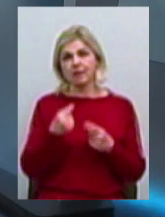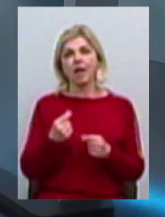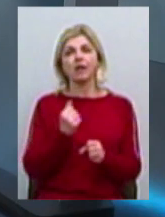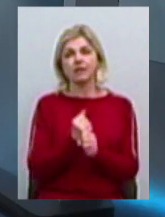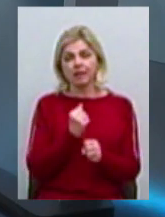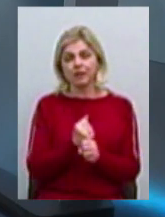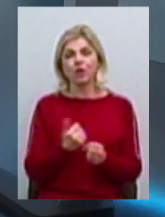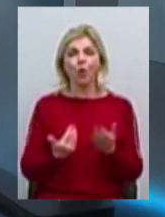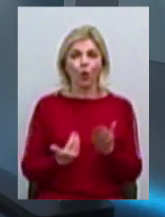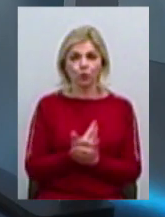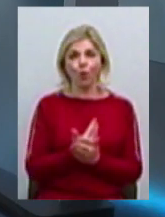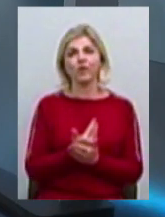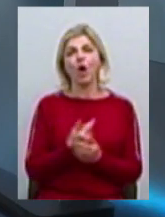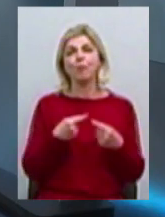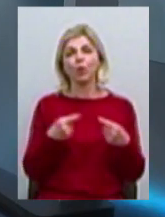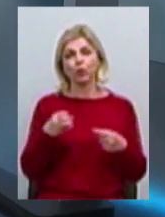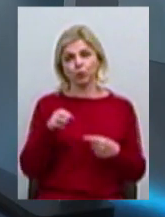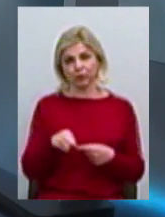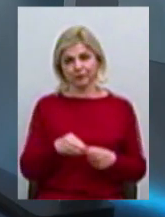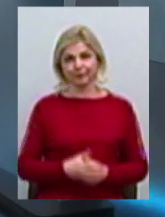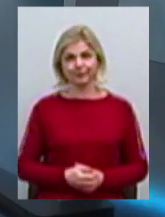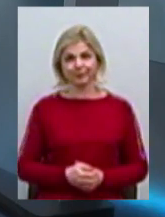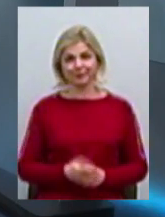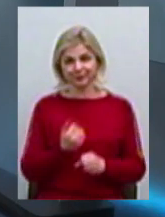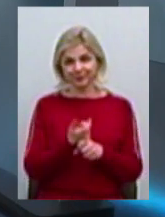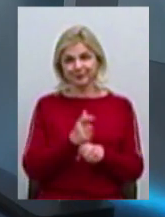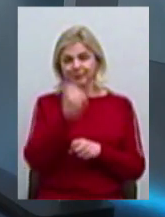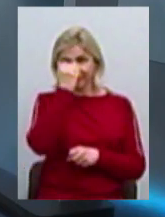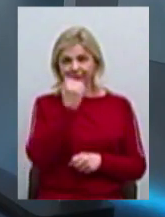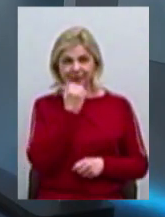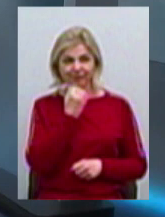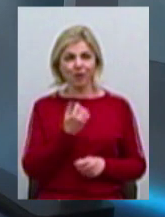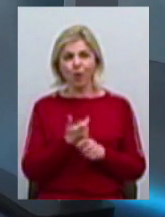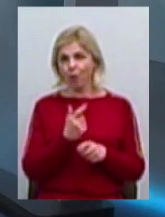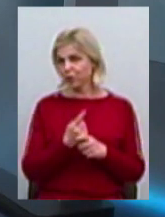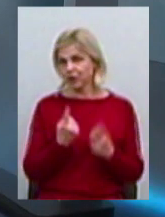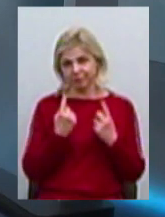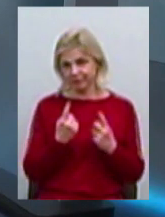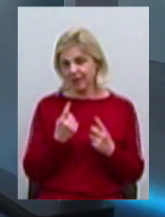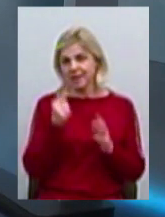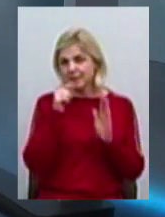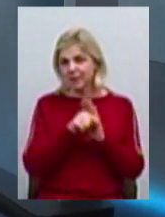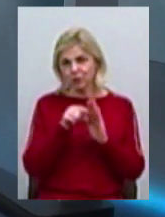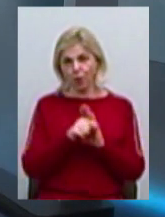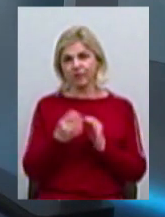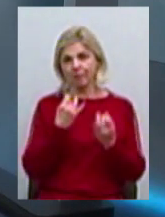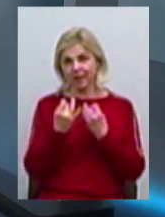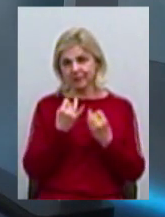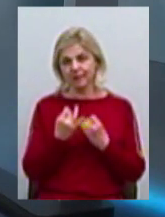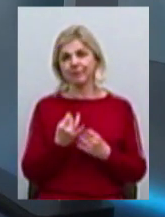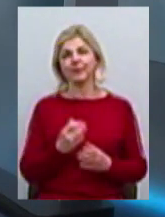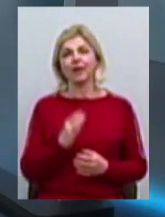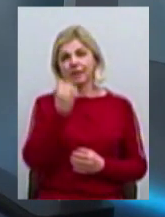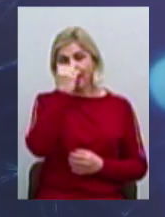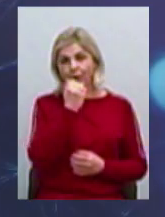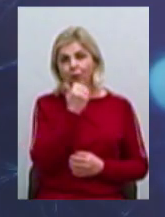затребований ринком, товар послуга. Дуже вам дякую. Звістовно вийшла, в принципі, бесіда. Будемо, напевно, повертатися до цієї теми. Вона того варта.